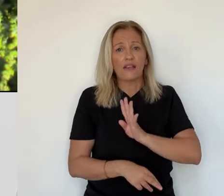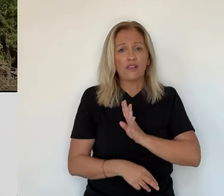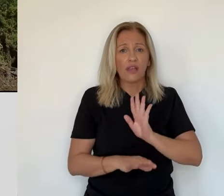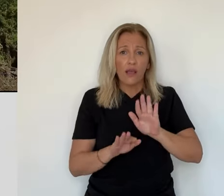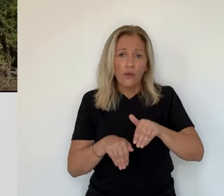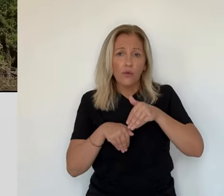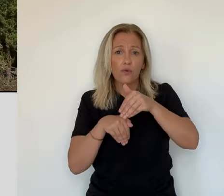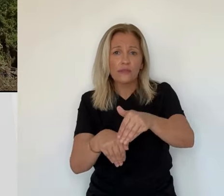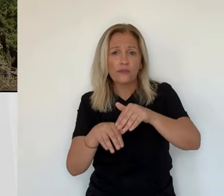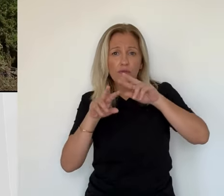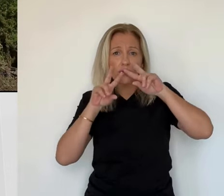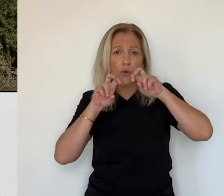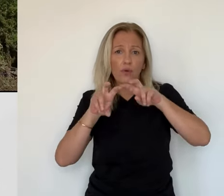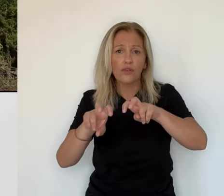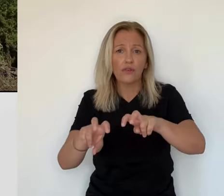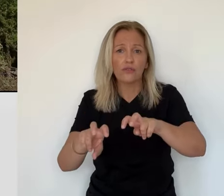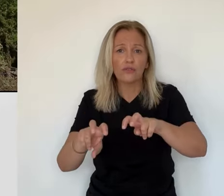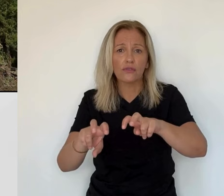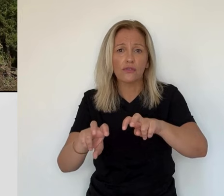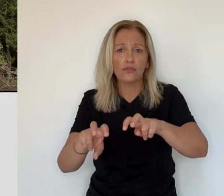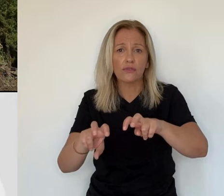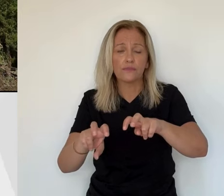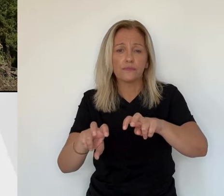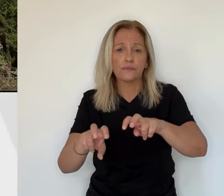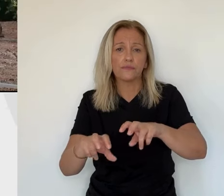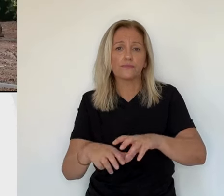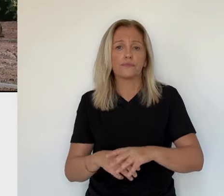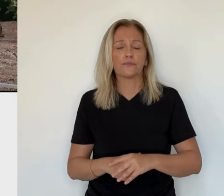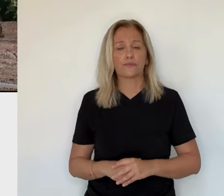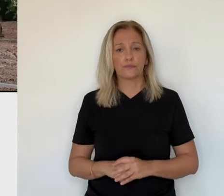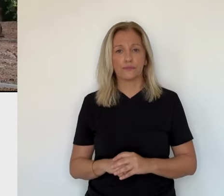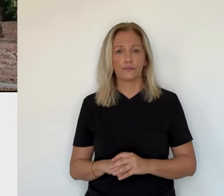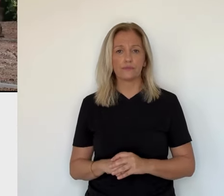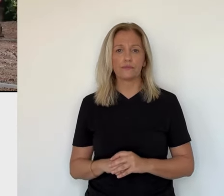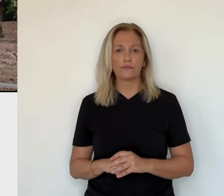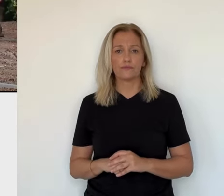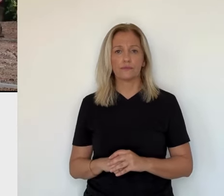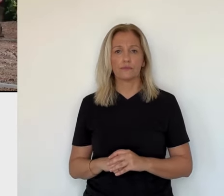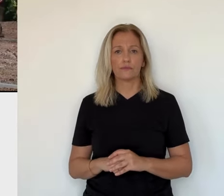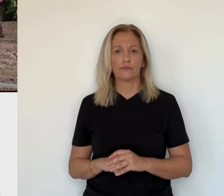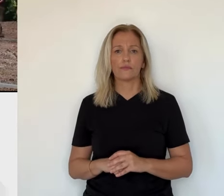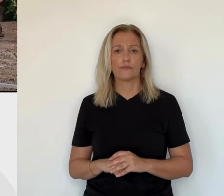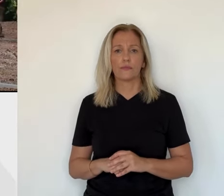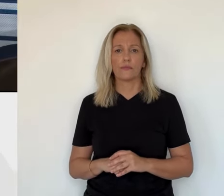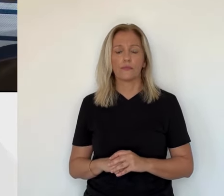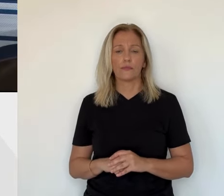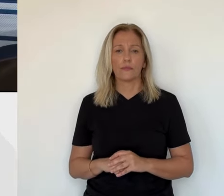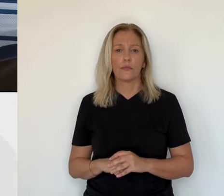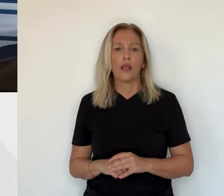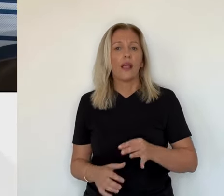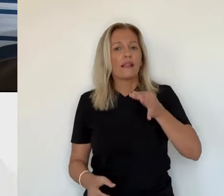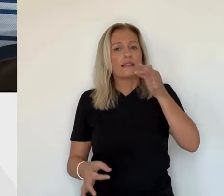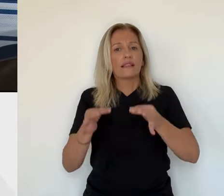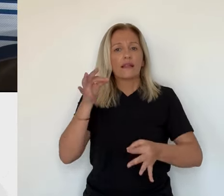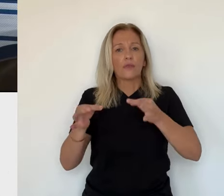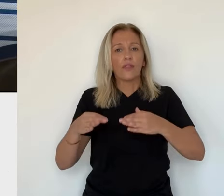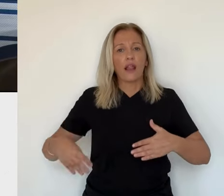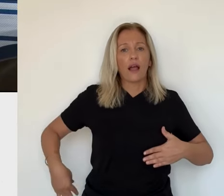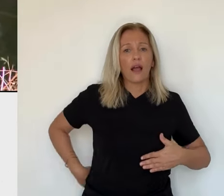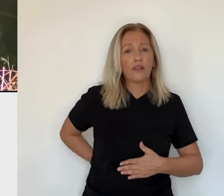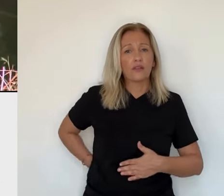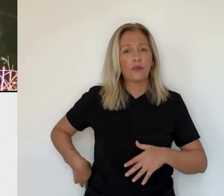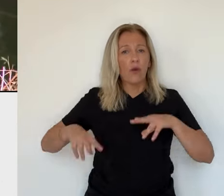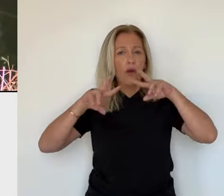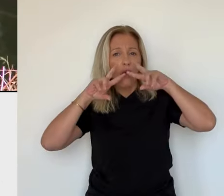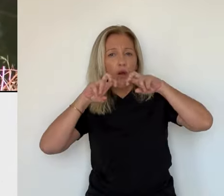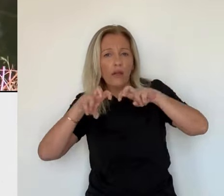Campo, il connaît très bien les abords de la rivière en haut desquels est toujours garé son véhicule. Les interventions des brigades synophiles n'ont pour l'instant pas porté